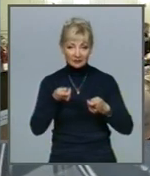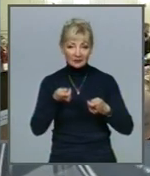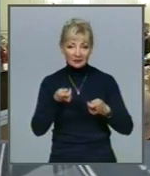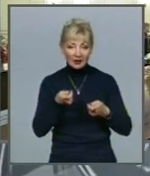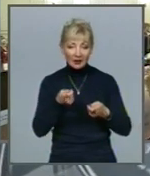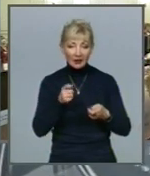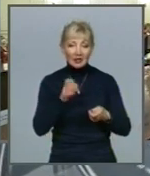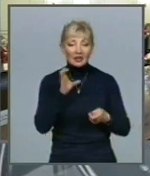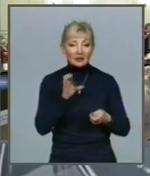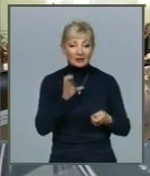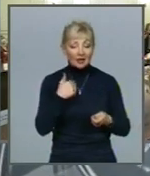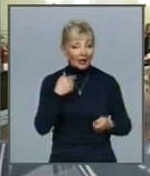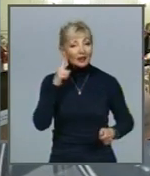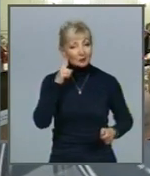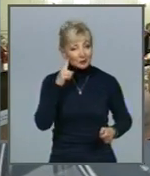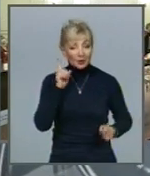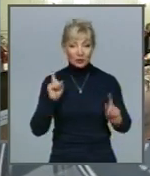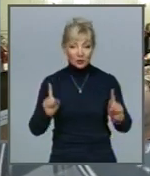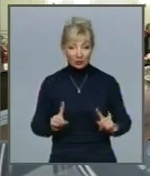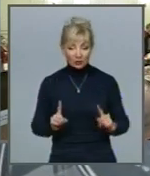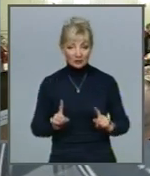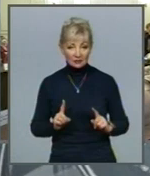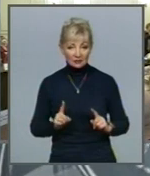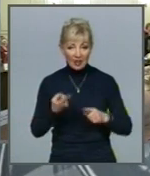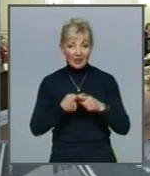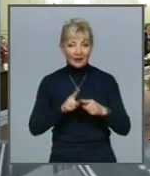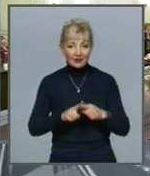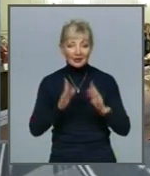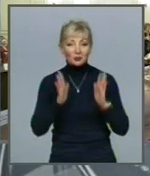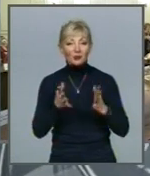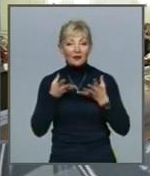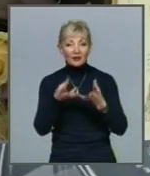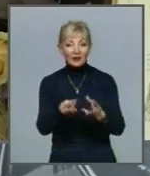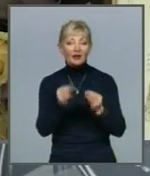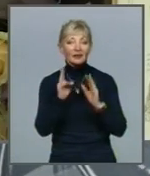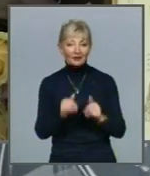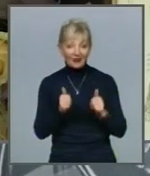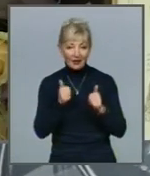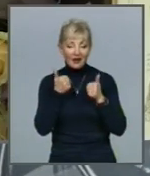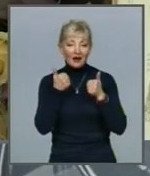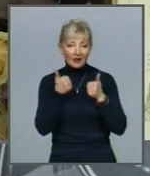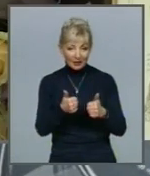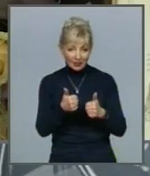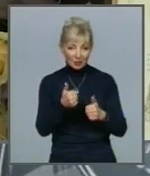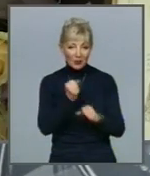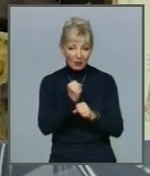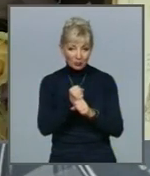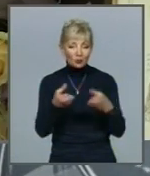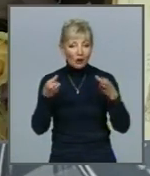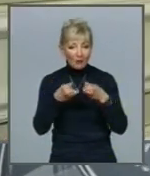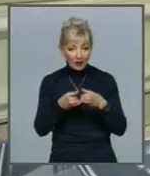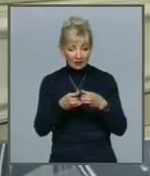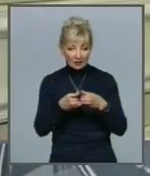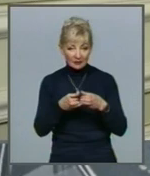Я думаю, що це тільки впливає позитивно на роботу Командна робота